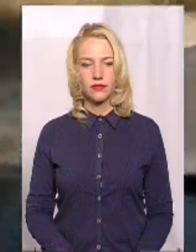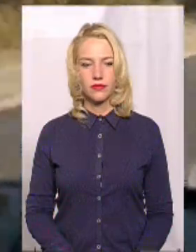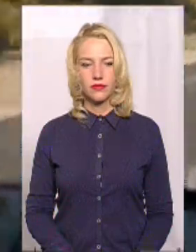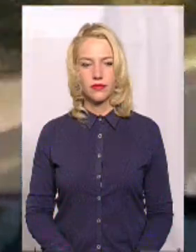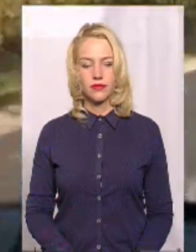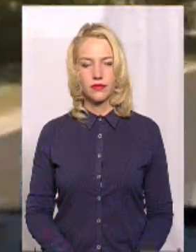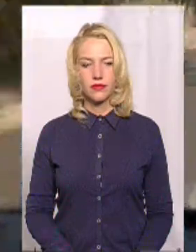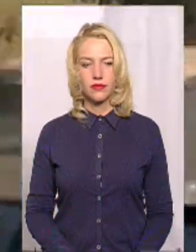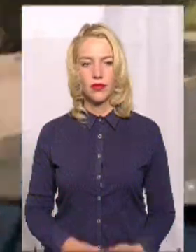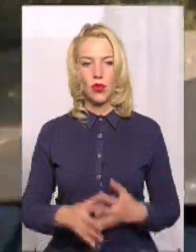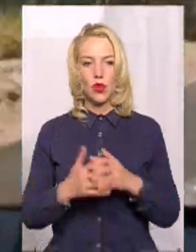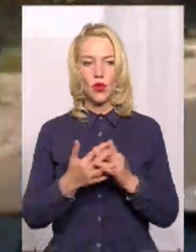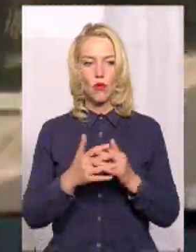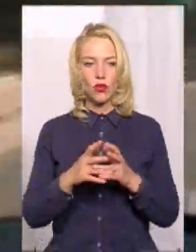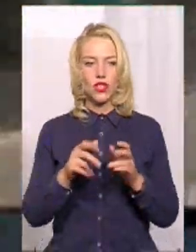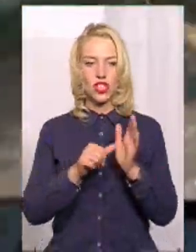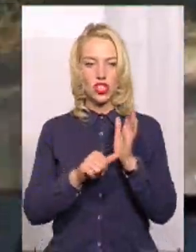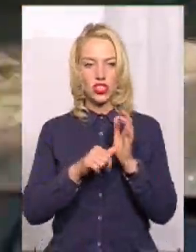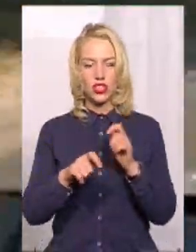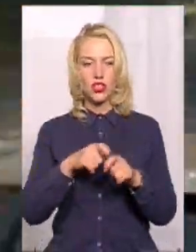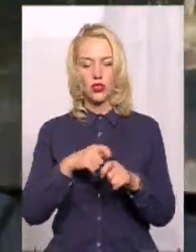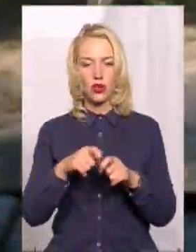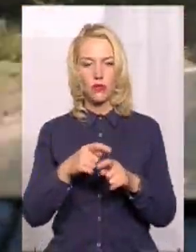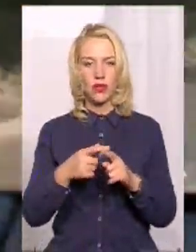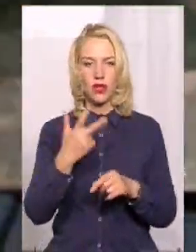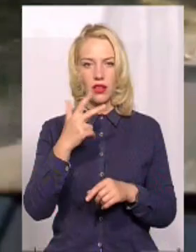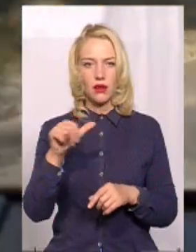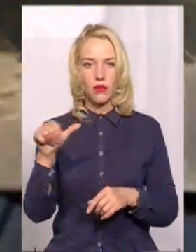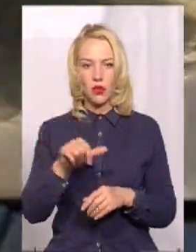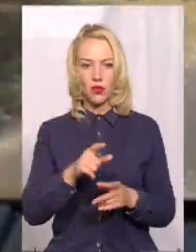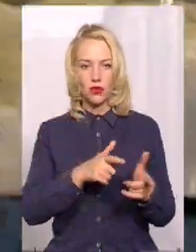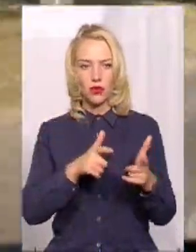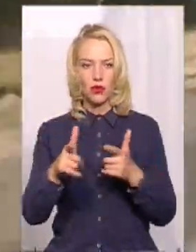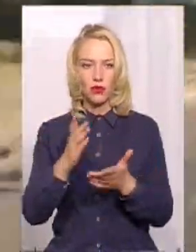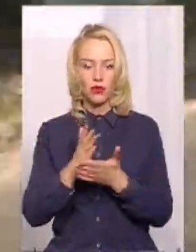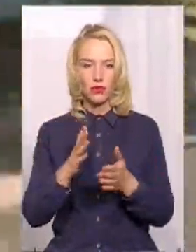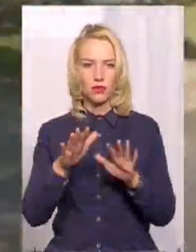І по селу їдемо 50 кілометрів, зараз 3 минути, вкладемося і треба біля лісту.